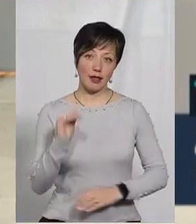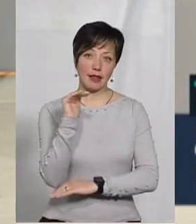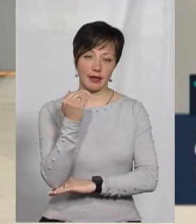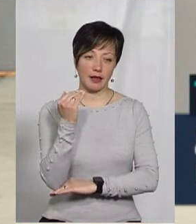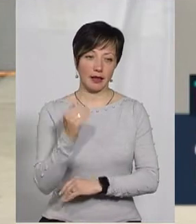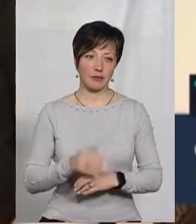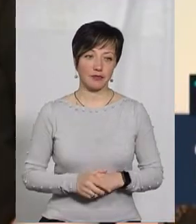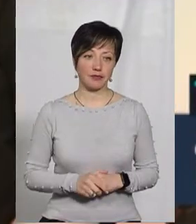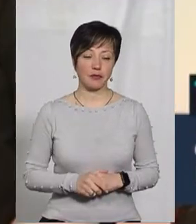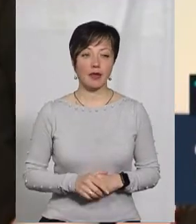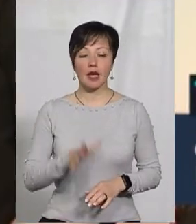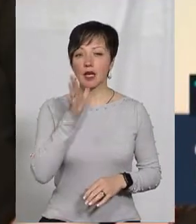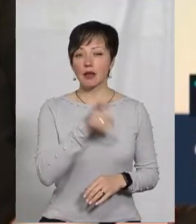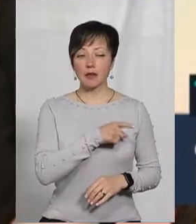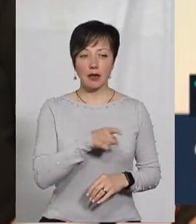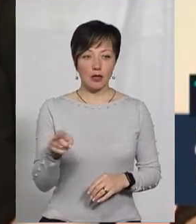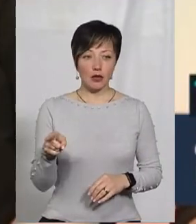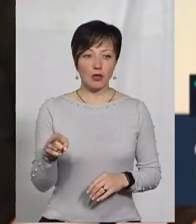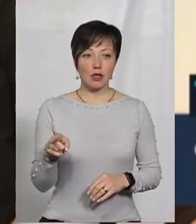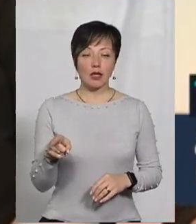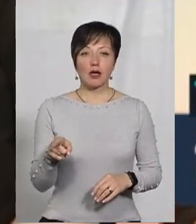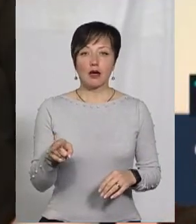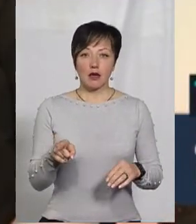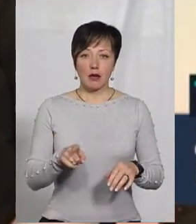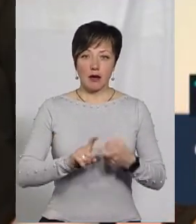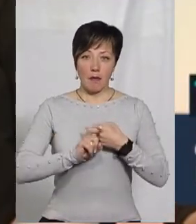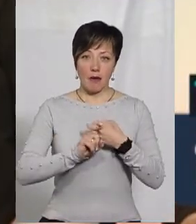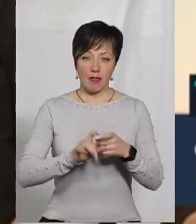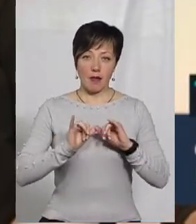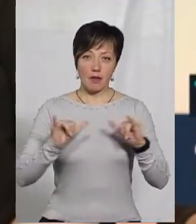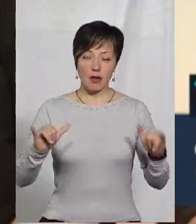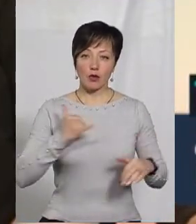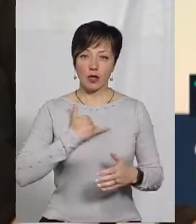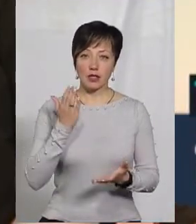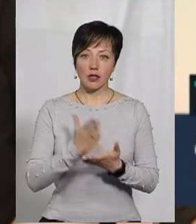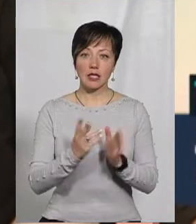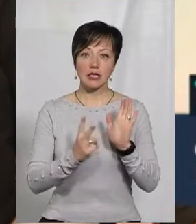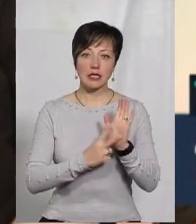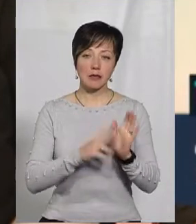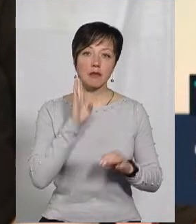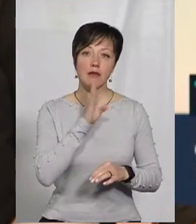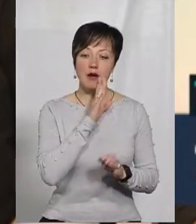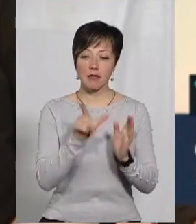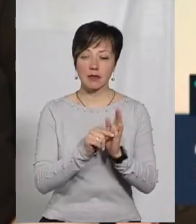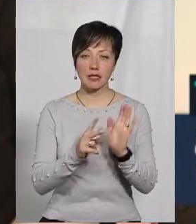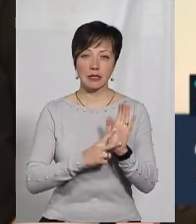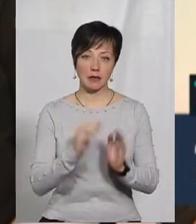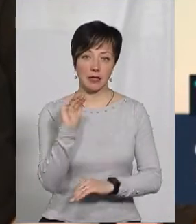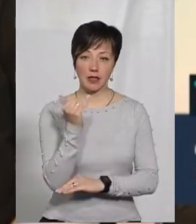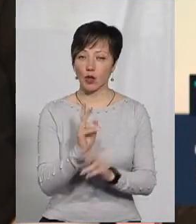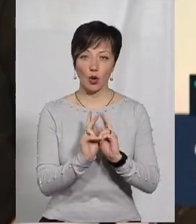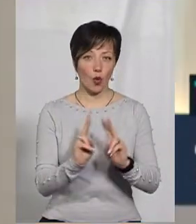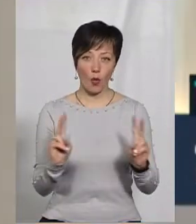дитини. Ну, а за цей період, за час пандемії, в нас знаходиться сім мам, сім дітей. Ми